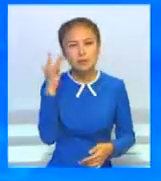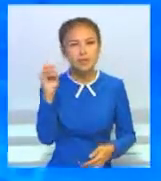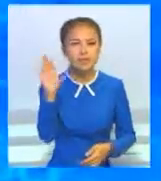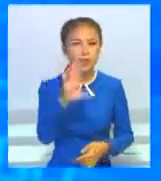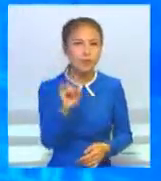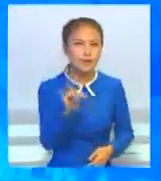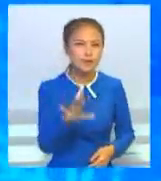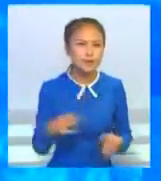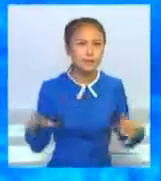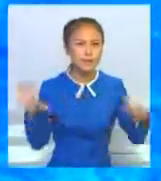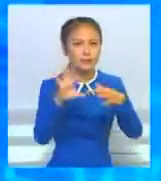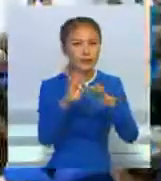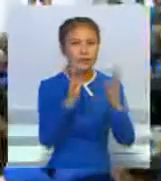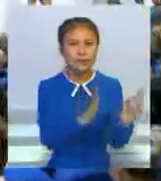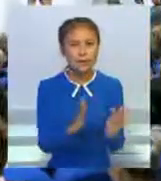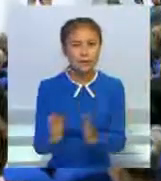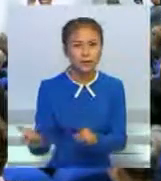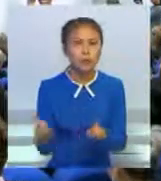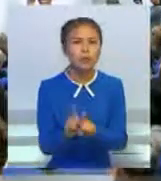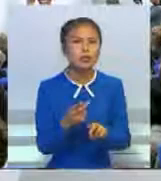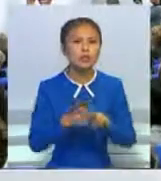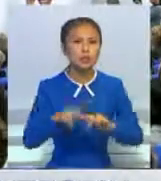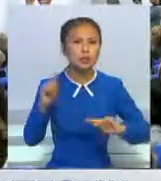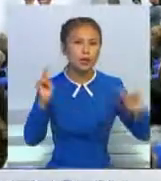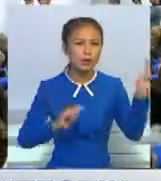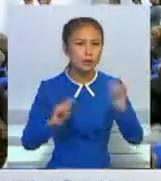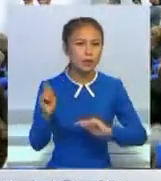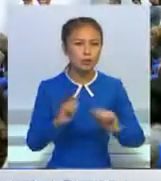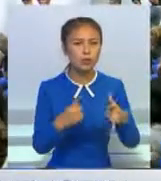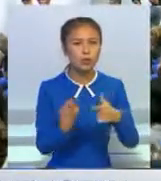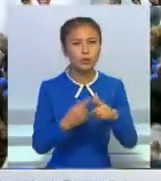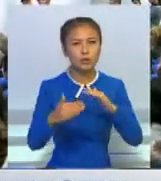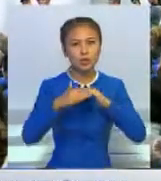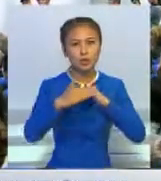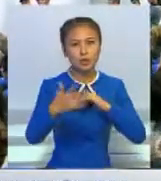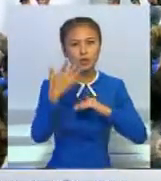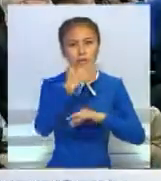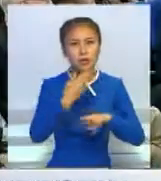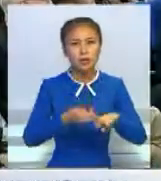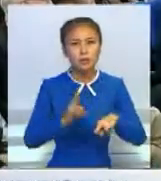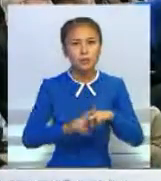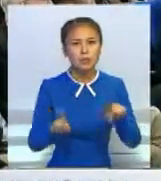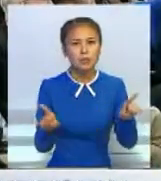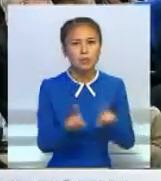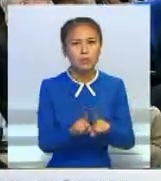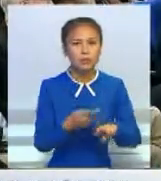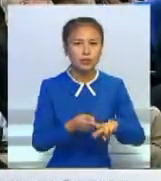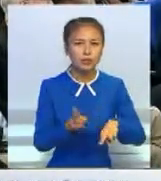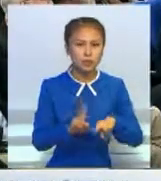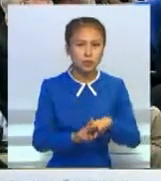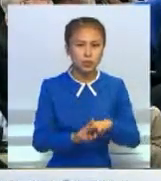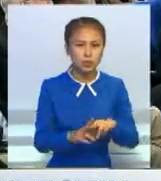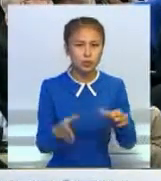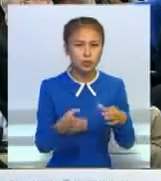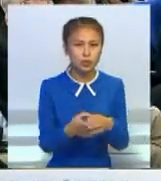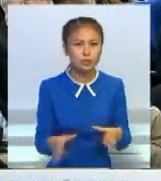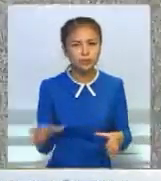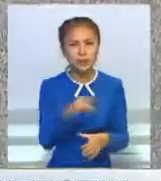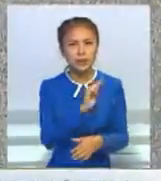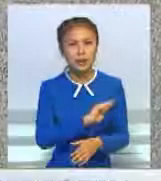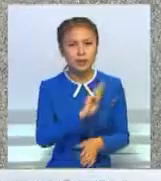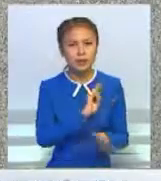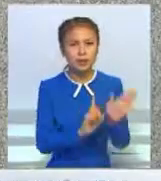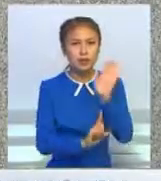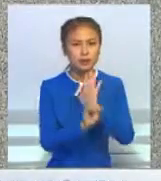Ақыш Еуропа мен Азияның бір ғатар елдерінен келген өкілдер, жақандану дәуірінде отандық және шетелдік білім ордаларының бірлесе жұмыс